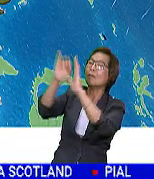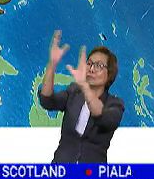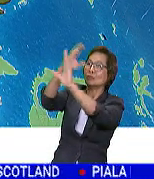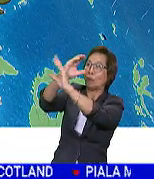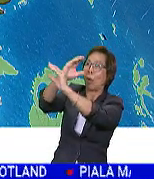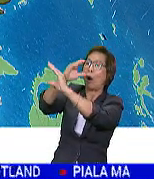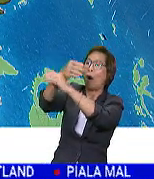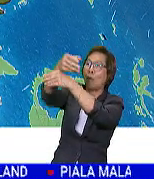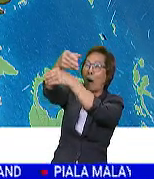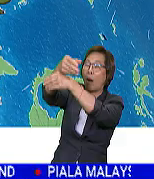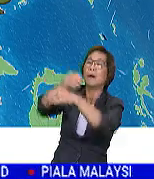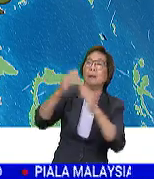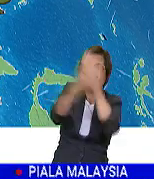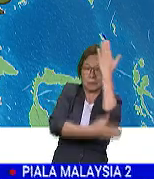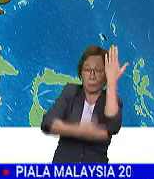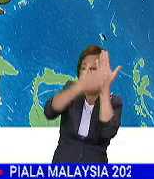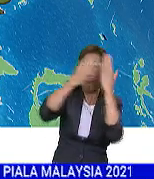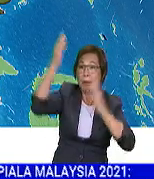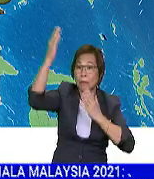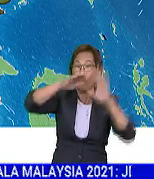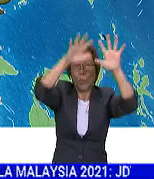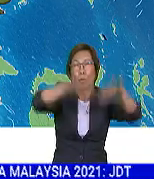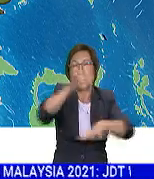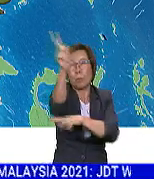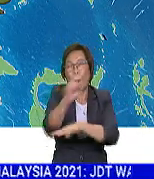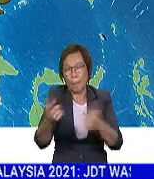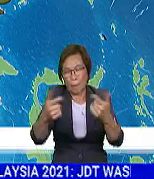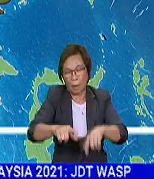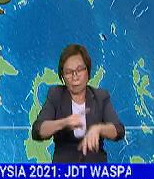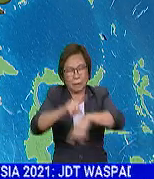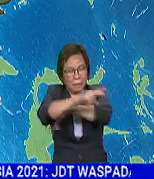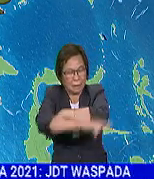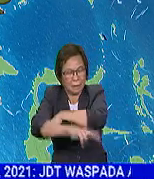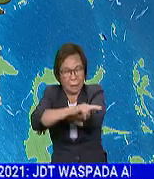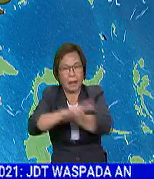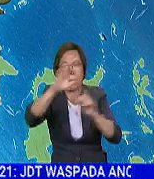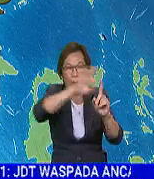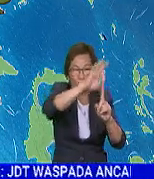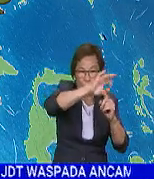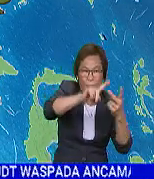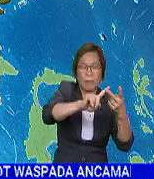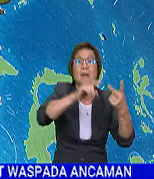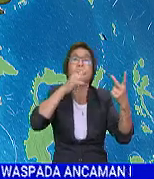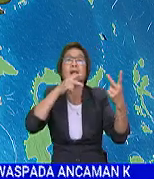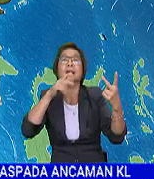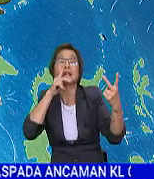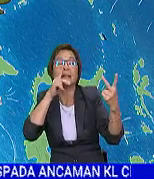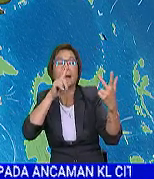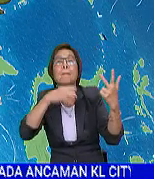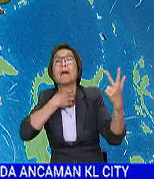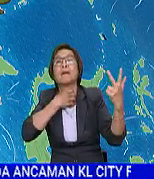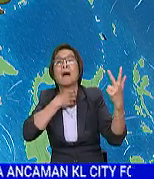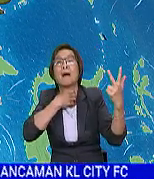Di semenanjung Malaysia, hujan dari buk petir kini sedang berlaku di negeri Pulau Pinang, negeri Kedah, Perak,